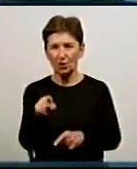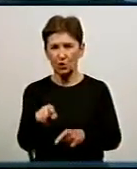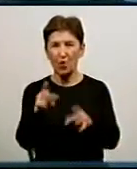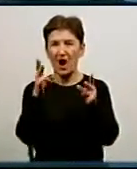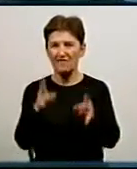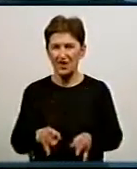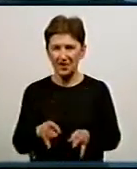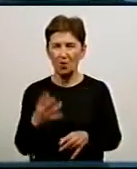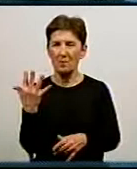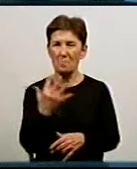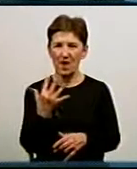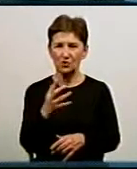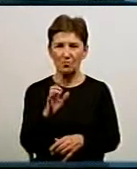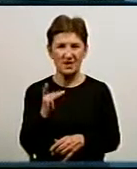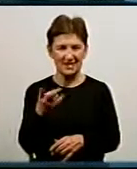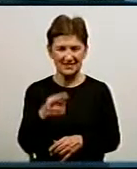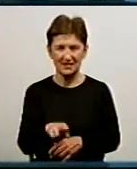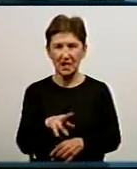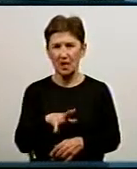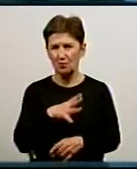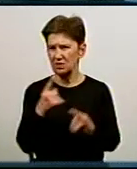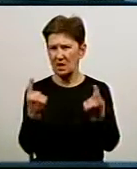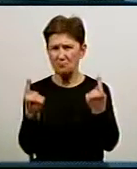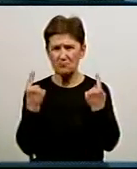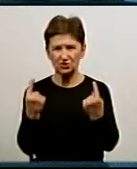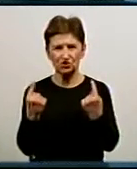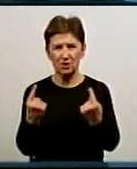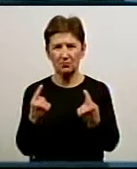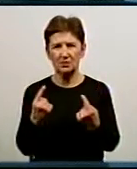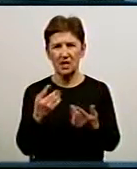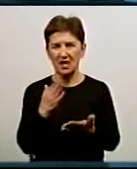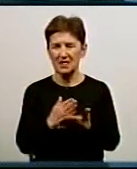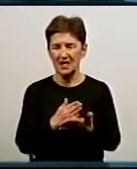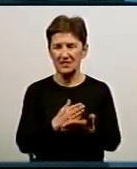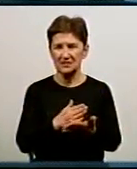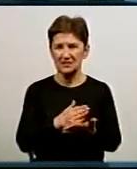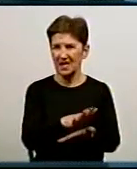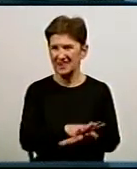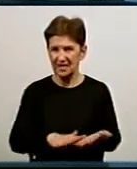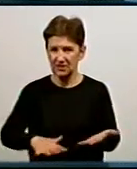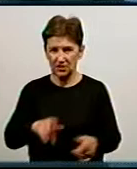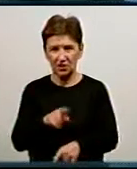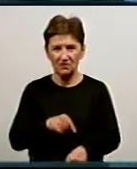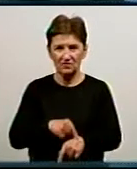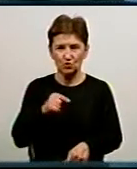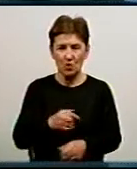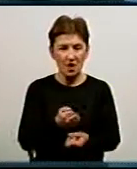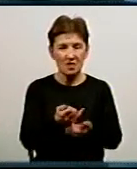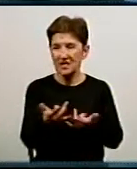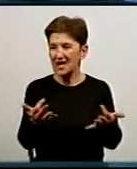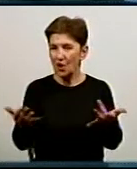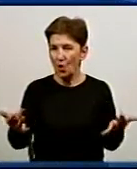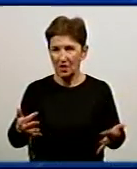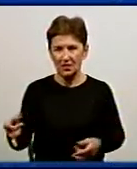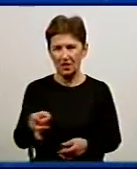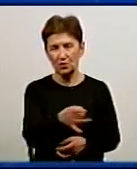5 березня. Вона була доволі масштабною, адже її наслідки відчули на собі, як я вже сказав, мешканці кількох мікрорайонів.